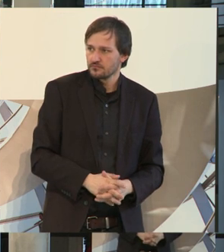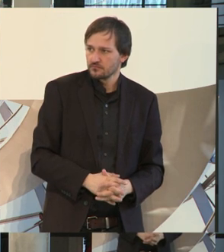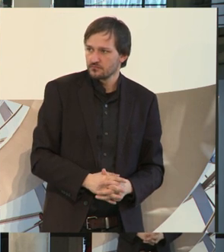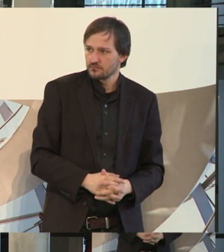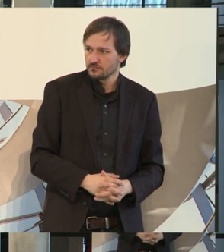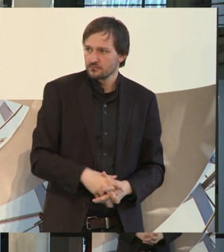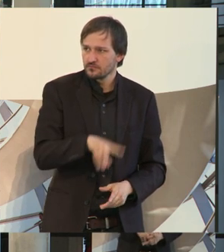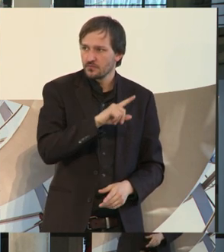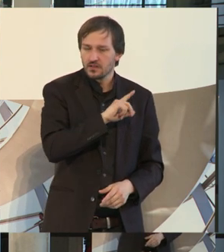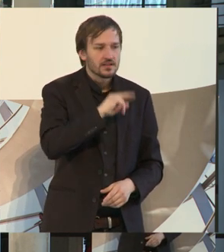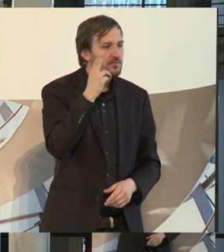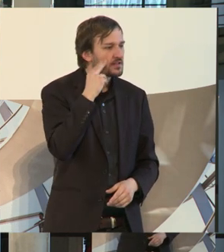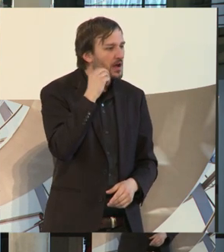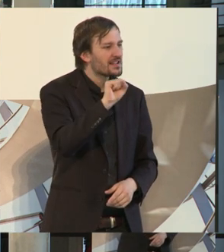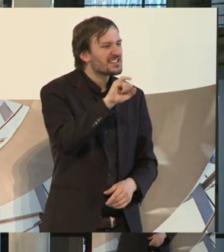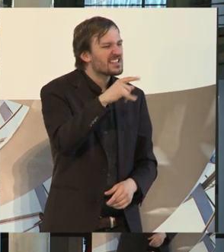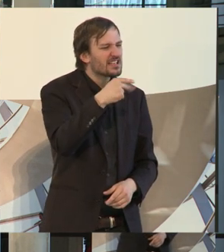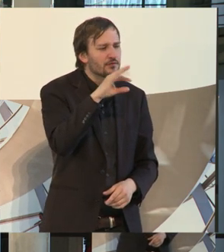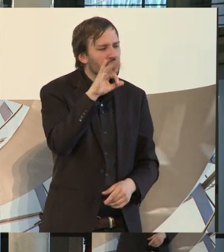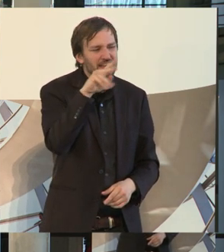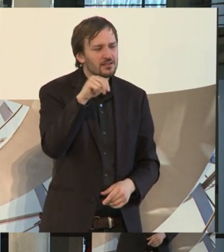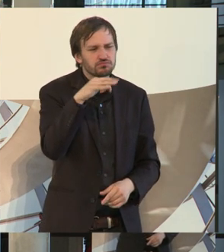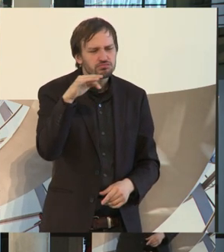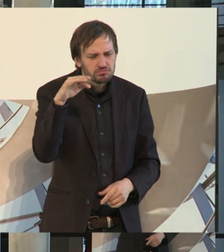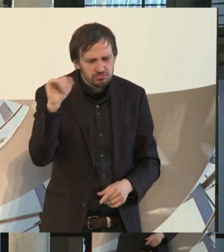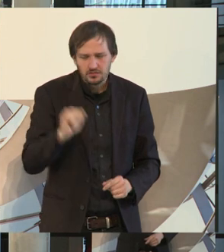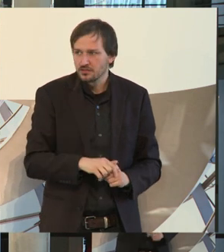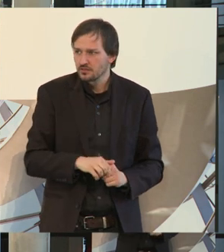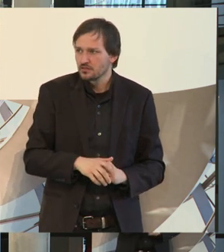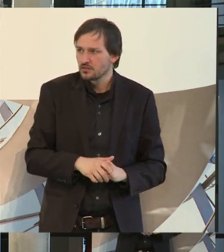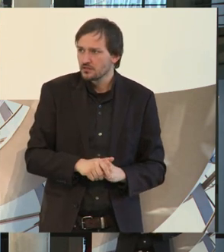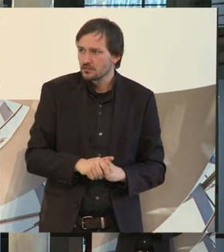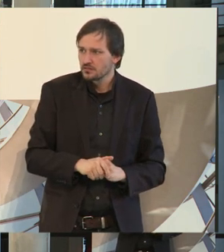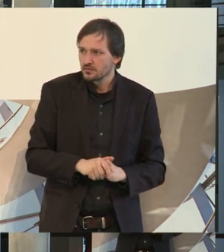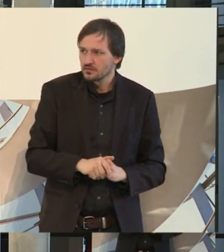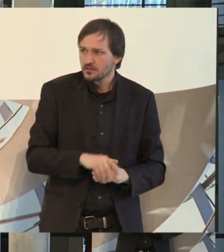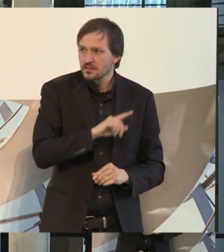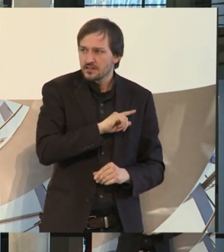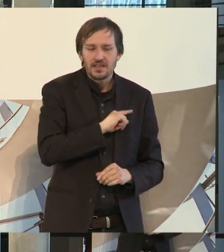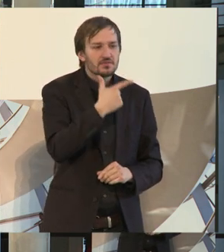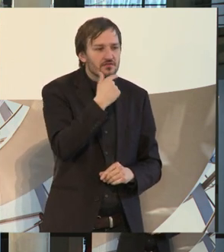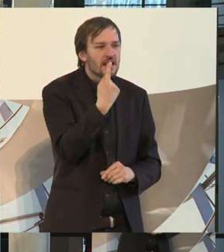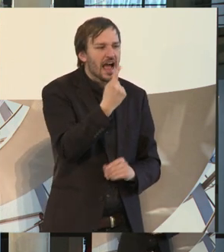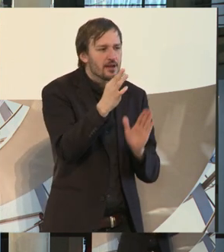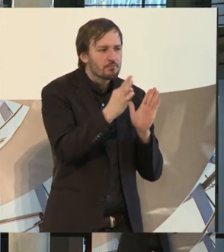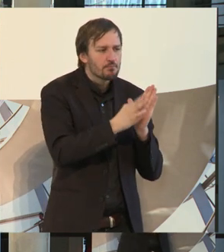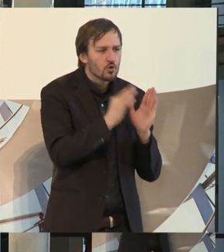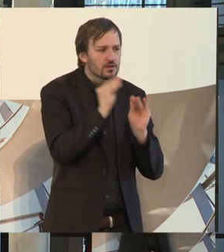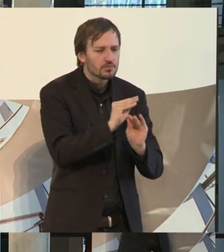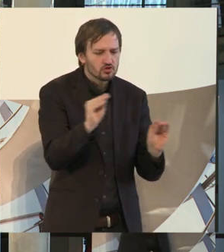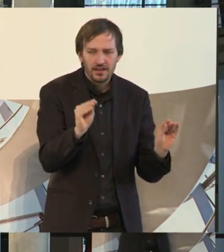Mein Name ist Sigfrid Gold. Ich möchte jetzt da noch was ansprechen. Bei der Inklusionsweg Arbeit,